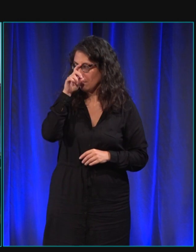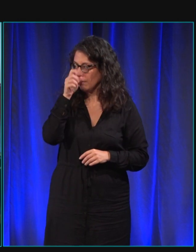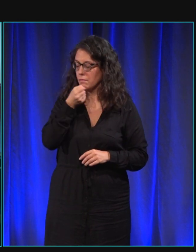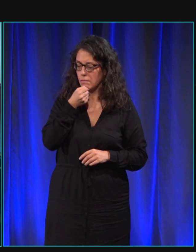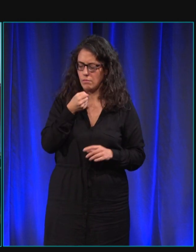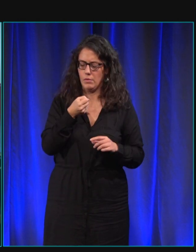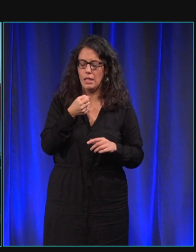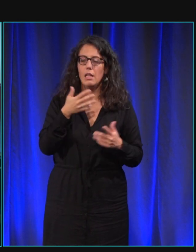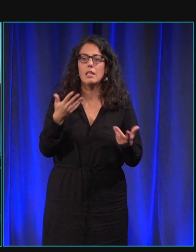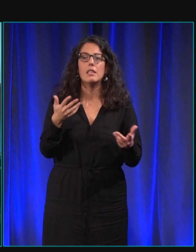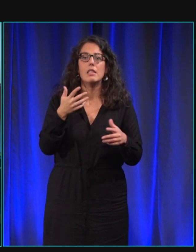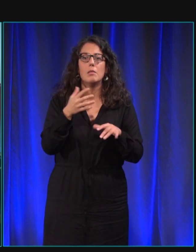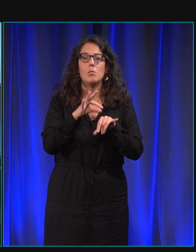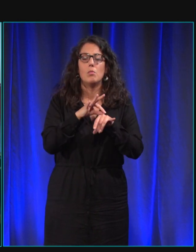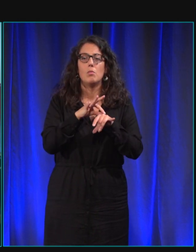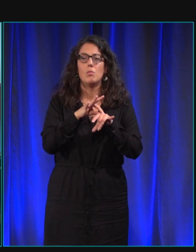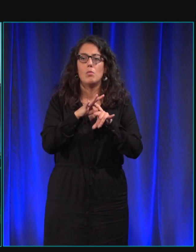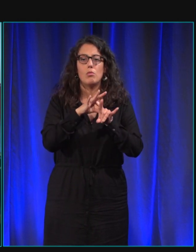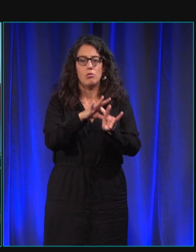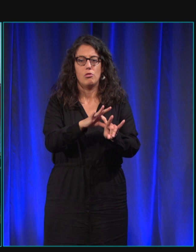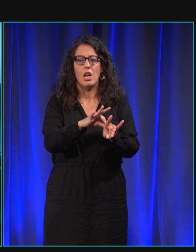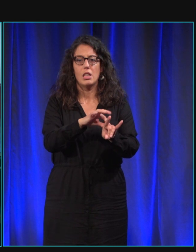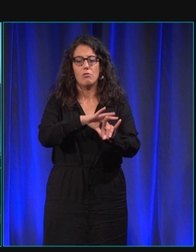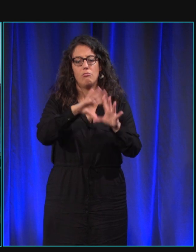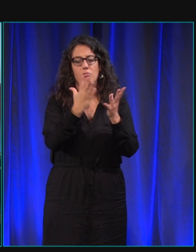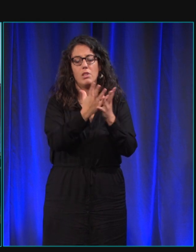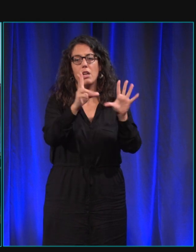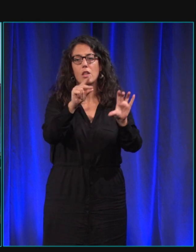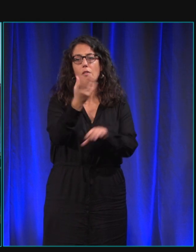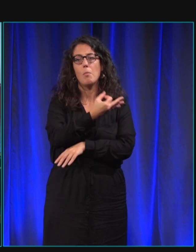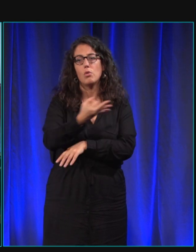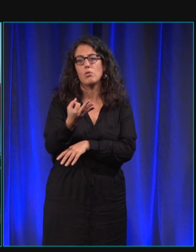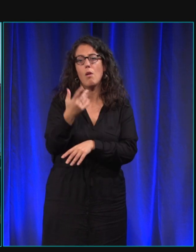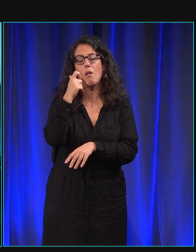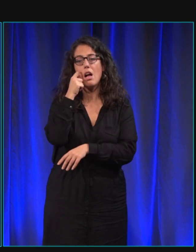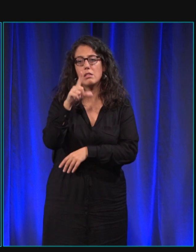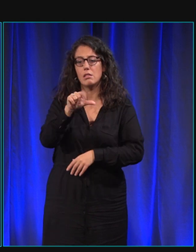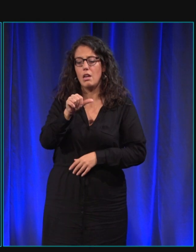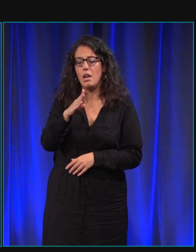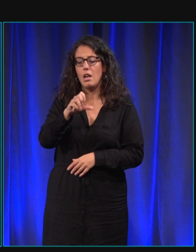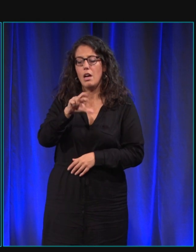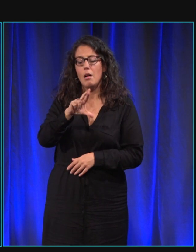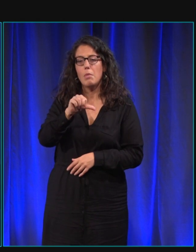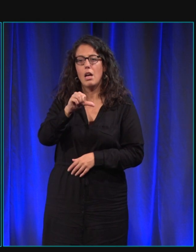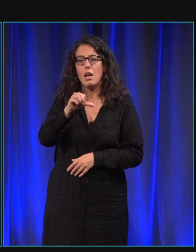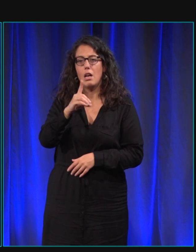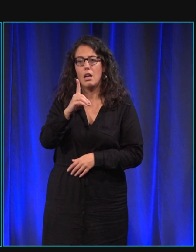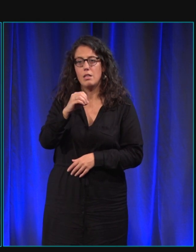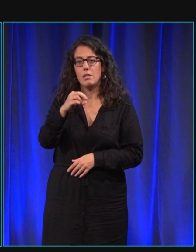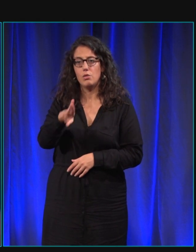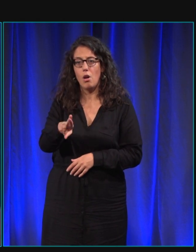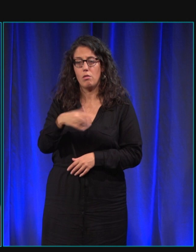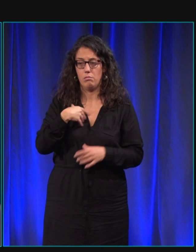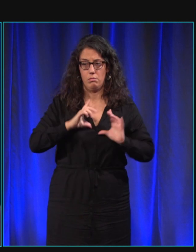disons pour les chiens guille bon là 80% des chiens sont des labradors nous à l'école de l'ISO-France on a donc des